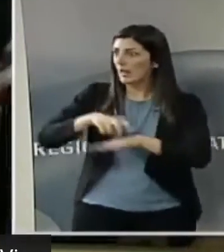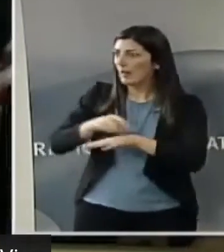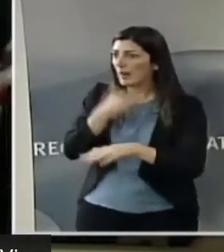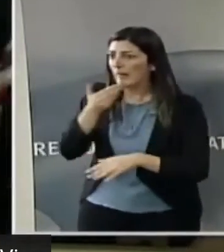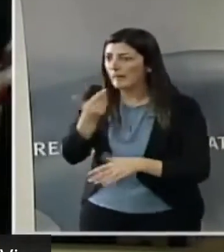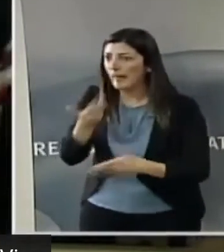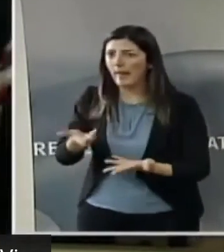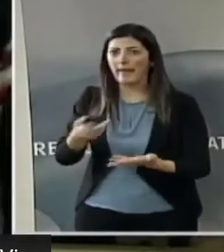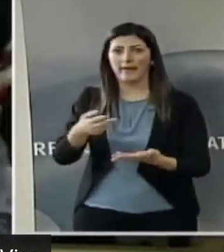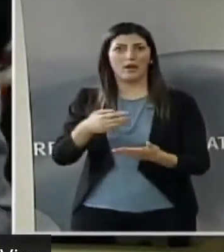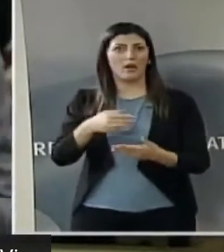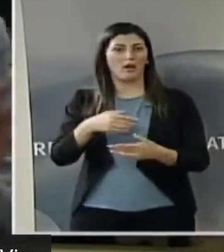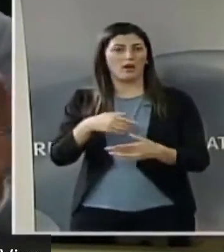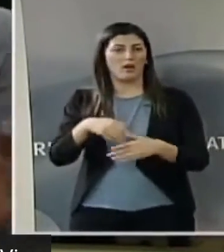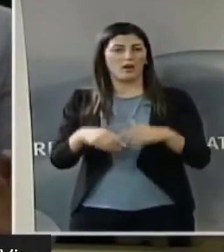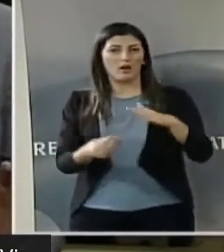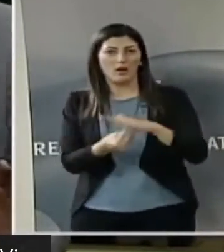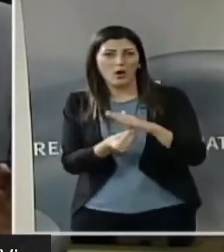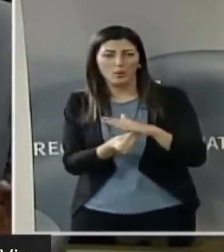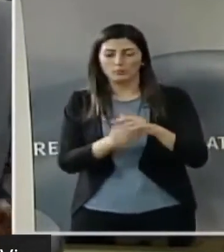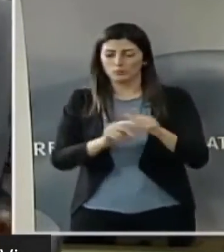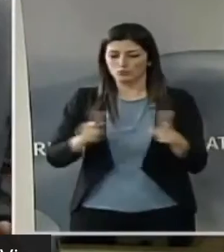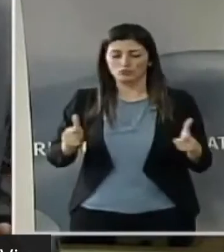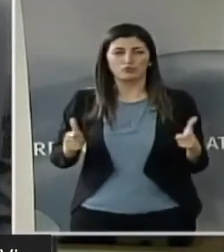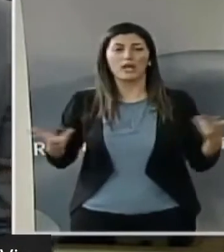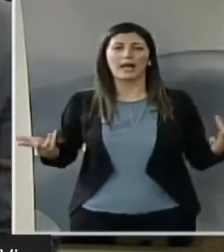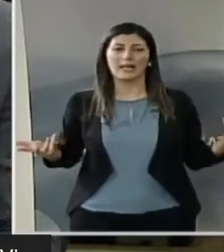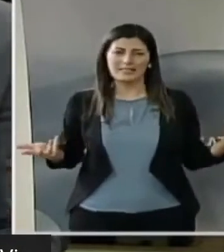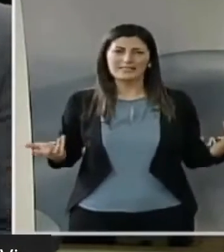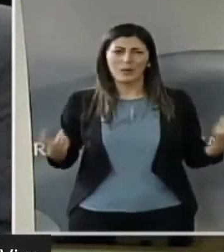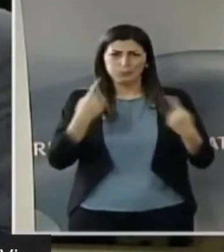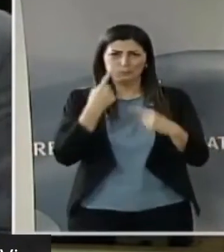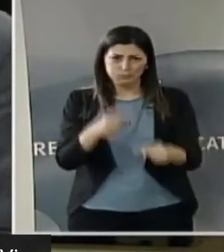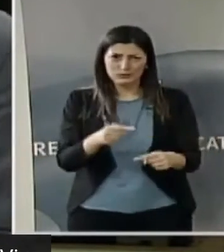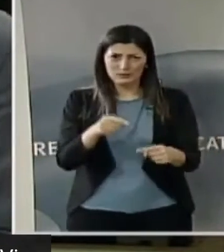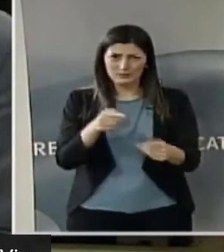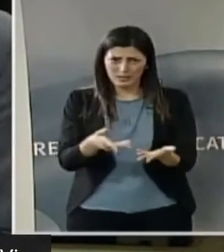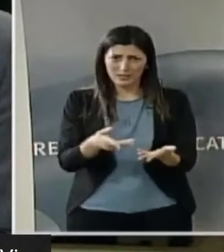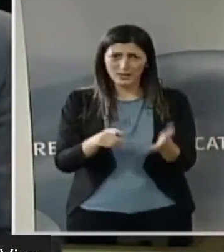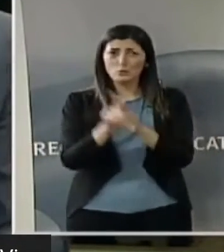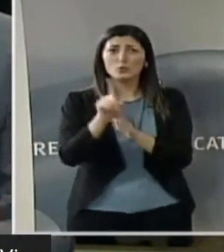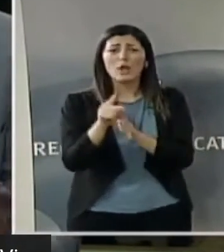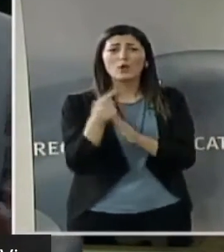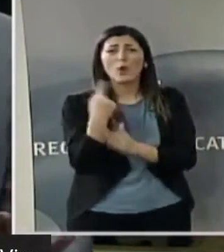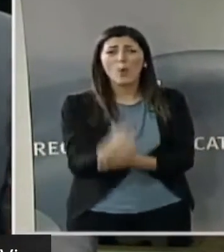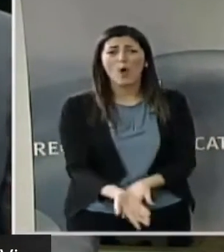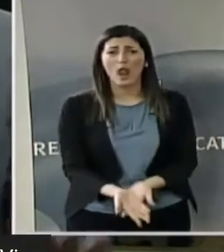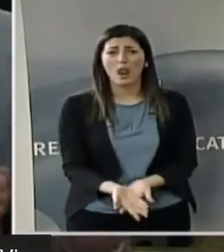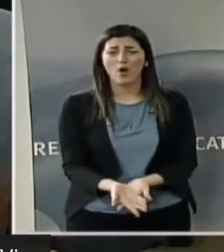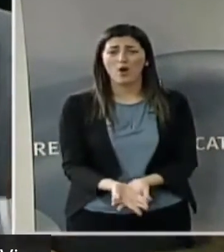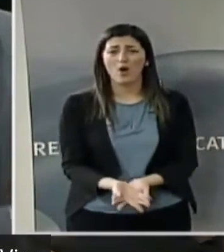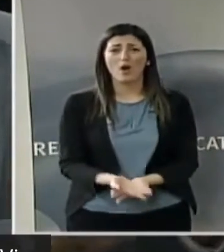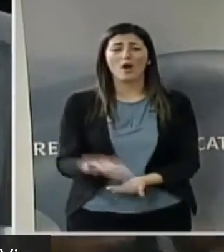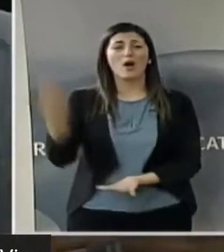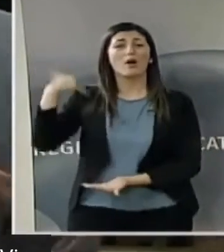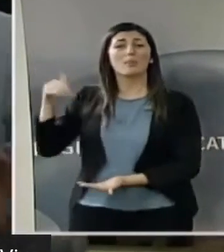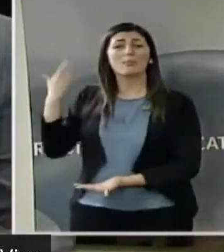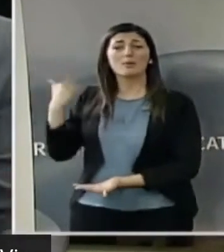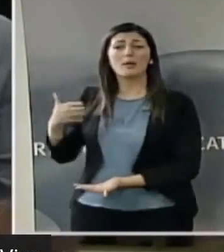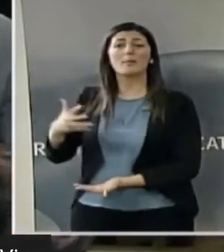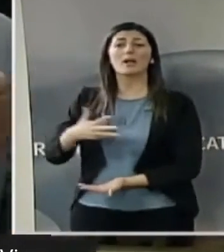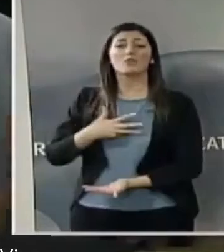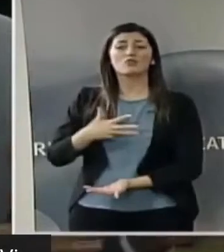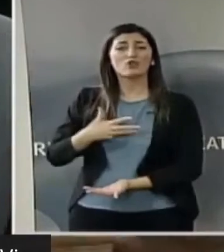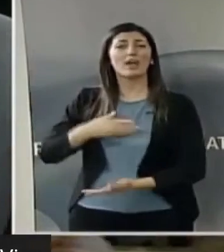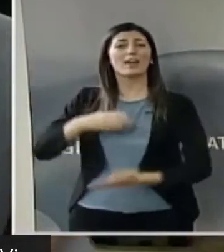trovate il personale e non fate... E il risultato è quello. Collega. Prima c'erano i limiti. Stiamo